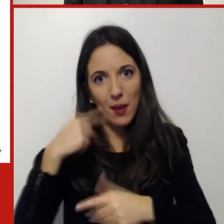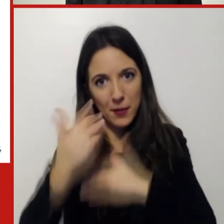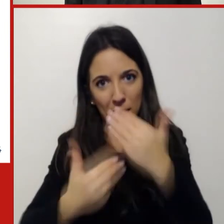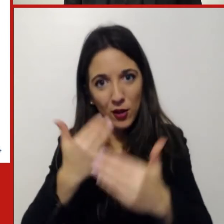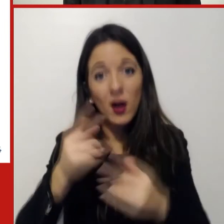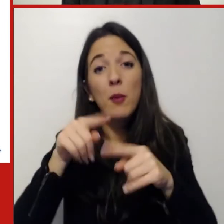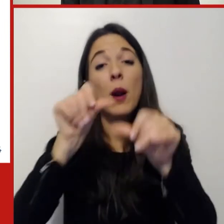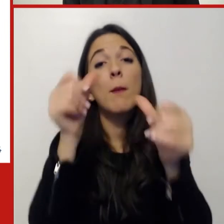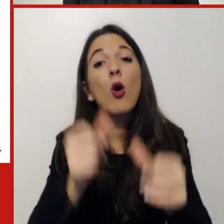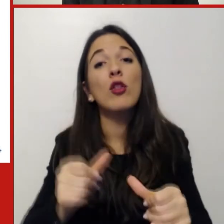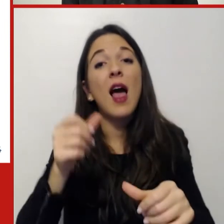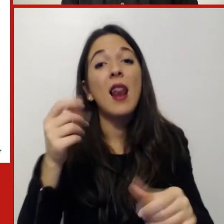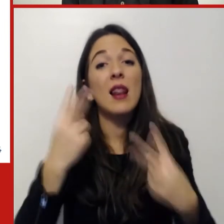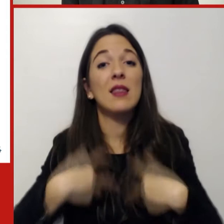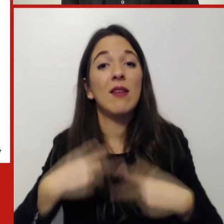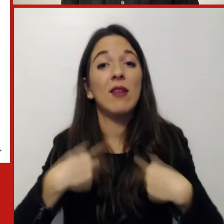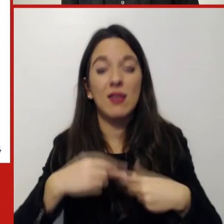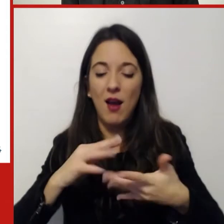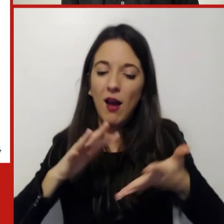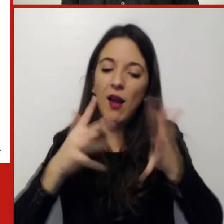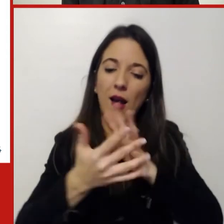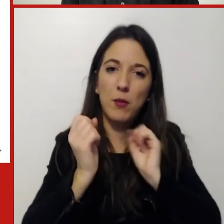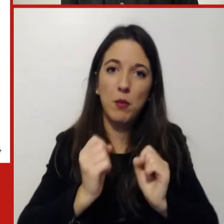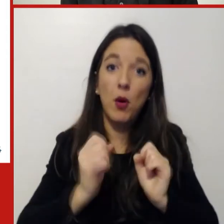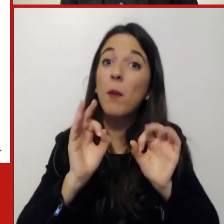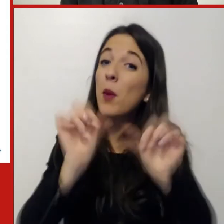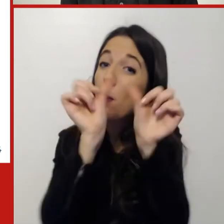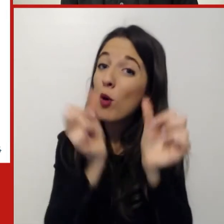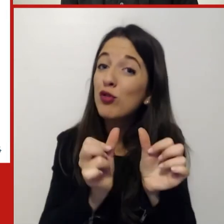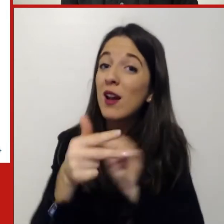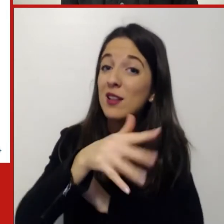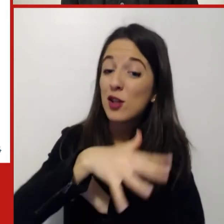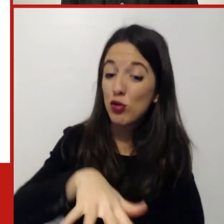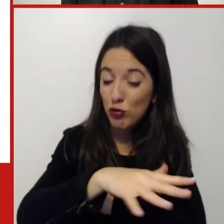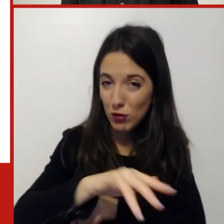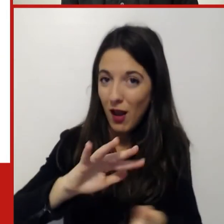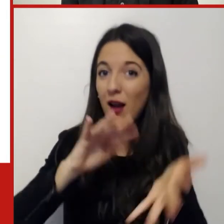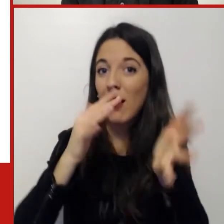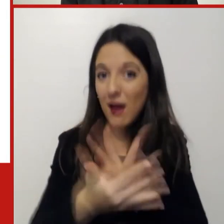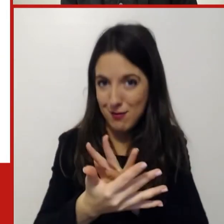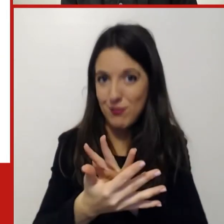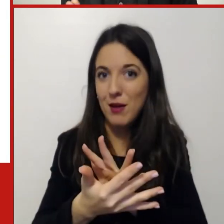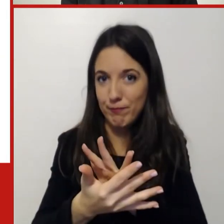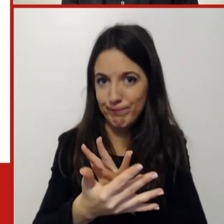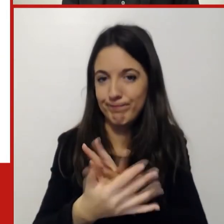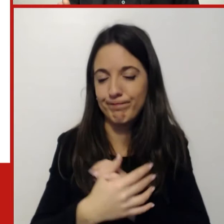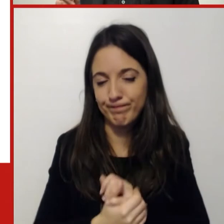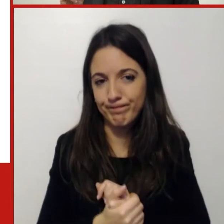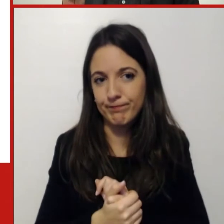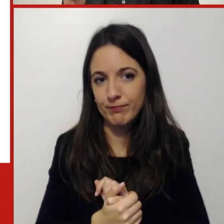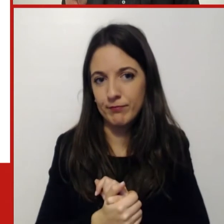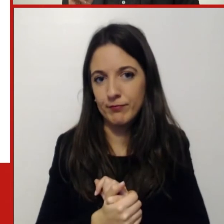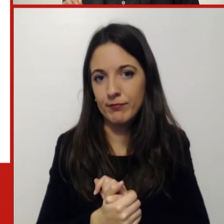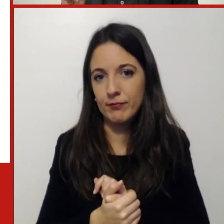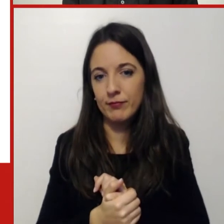cambia i modelli di società, può cambiare anche più in grande la nostra società. E credo quindi che